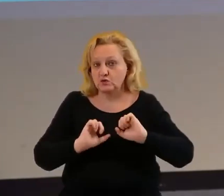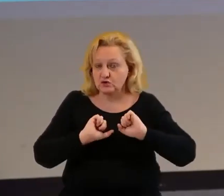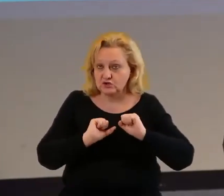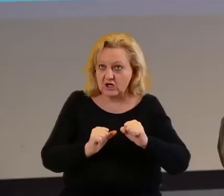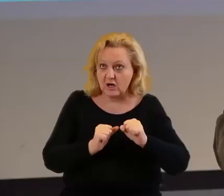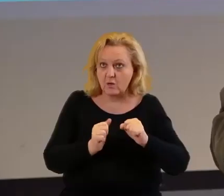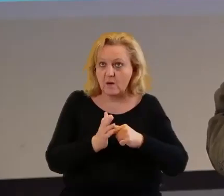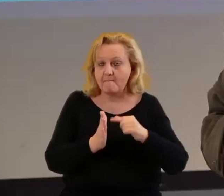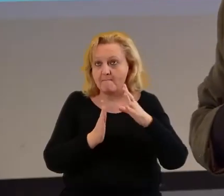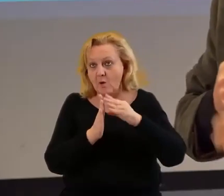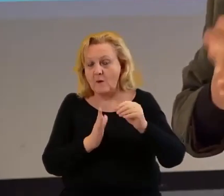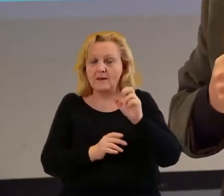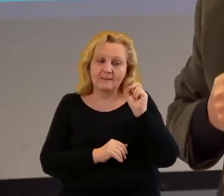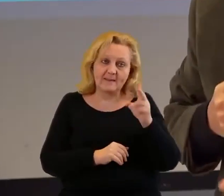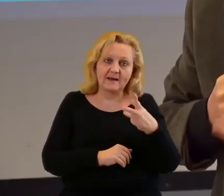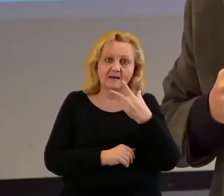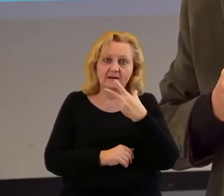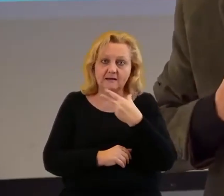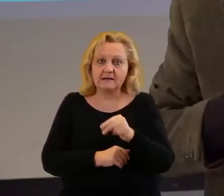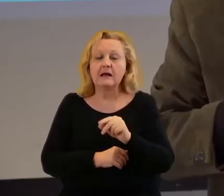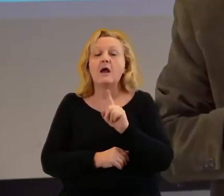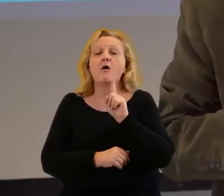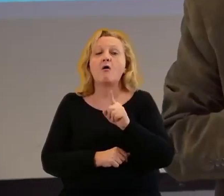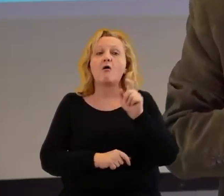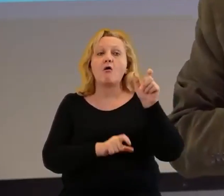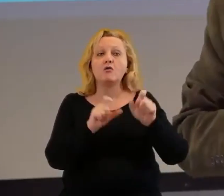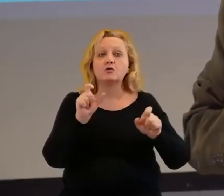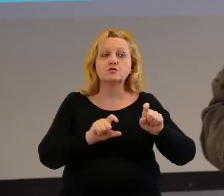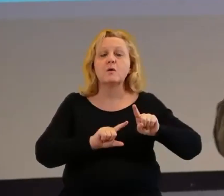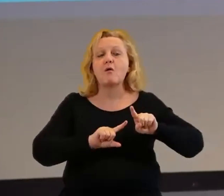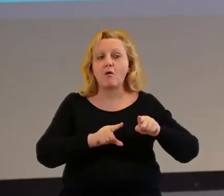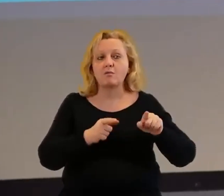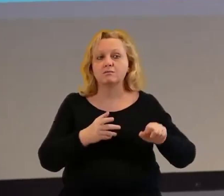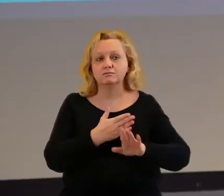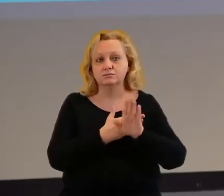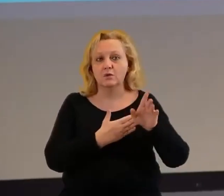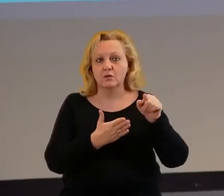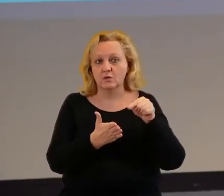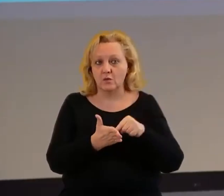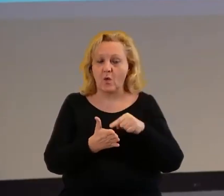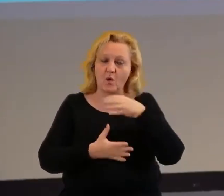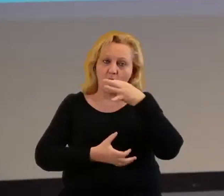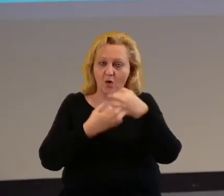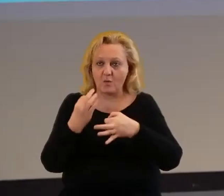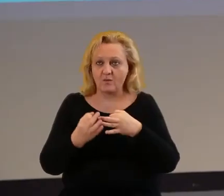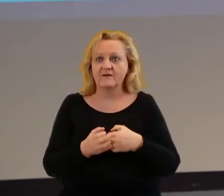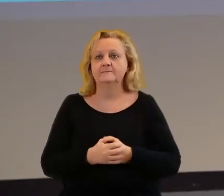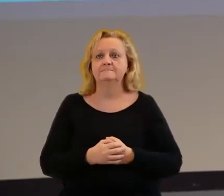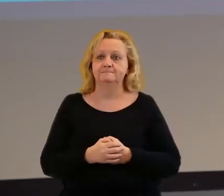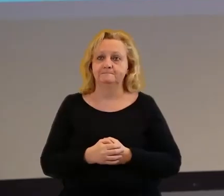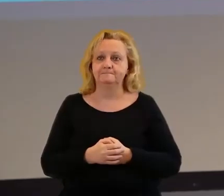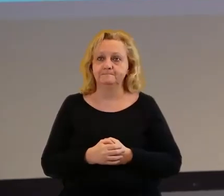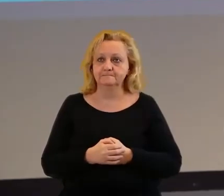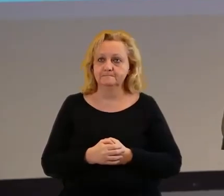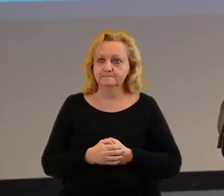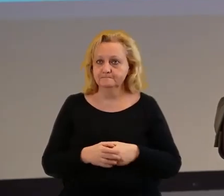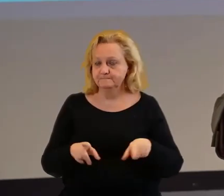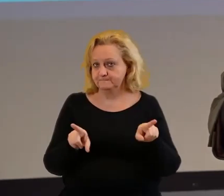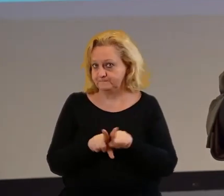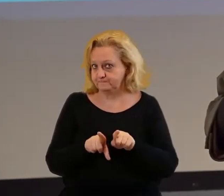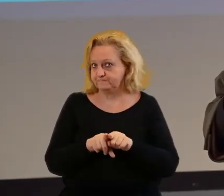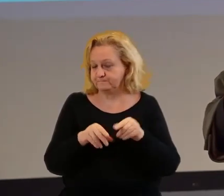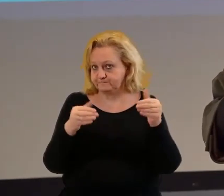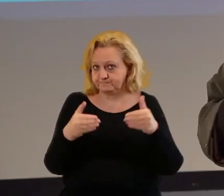pasują do tego modelu, czy nie. Te osoby z tych organizacji, które będą o tych organizacjach opowiadać też będą